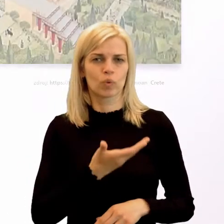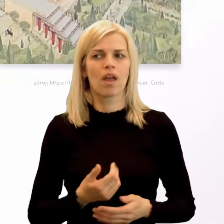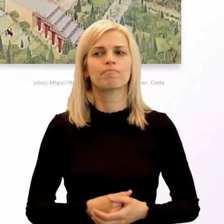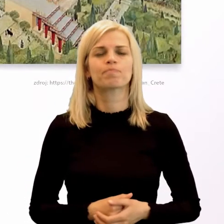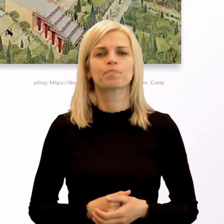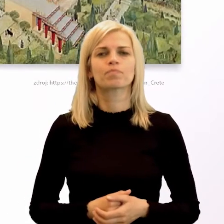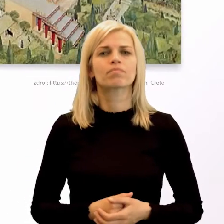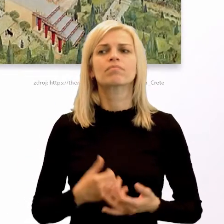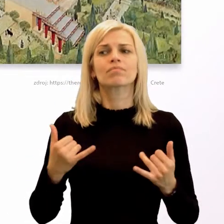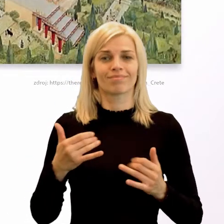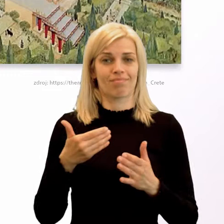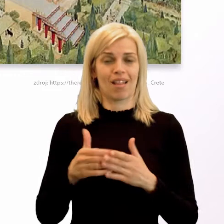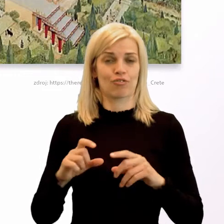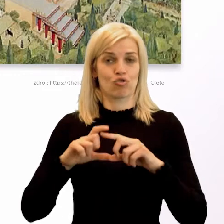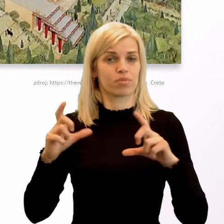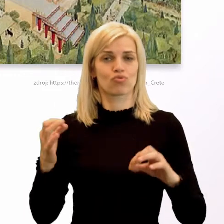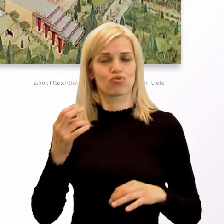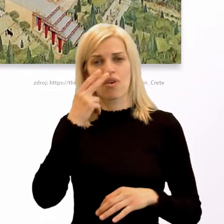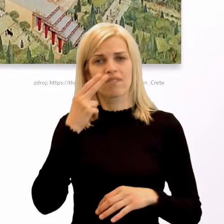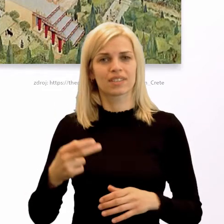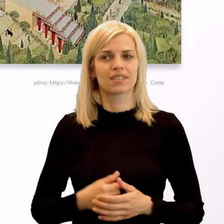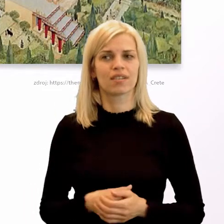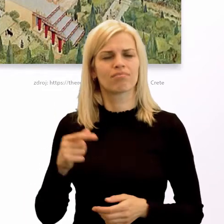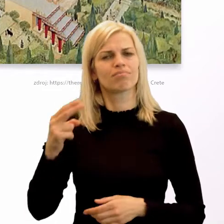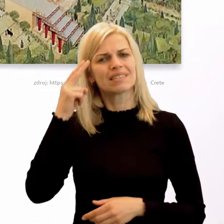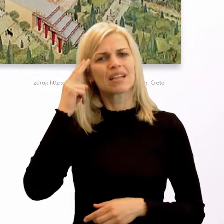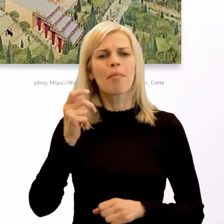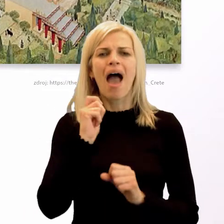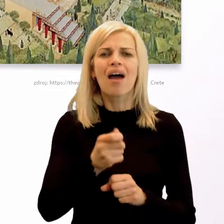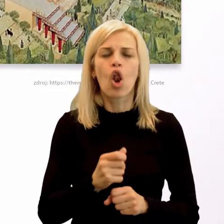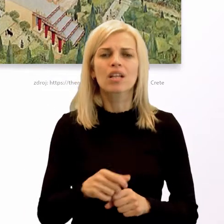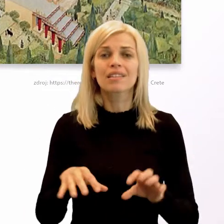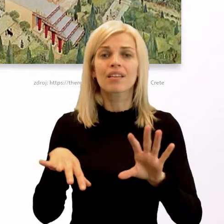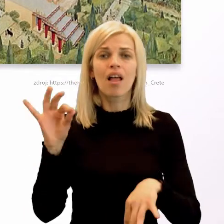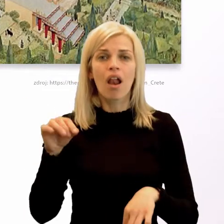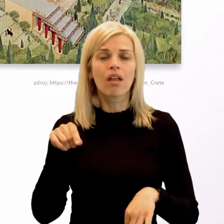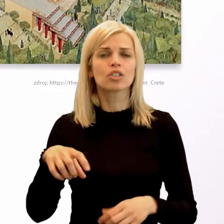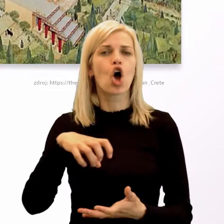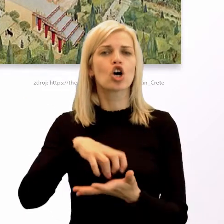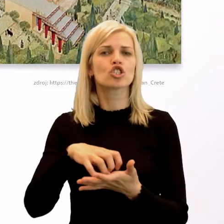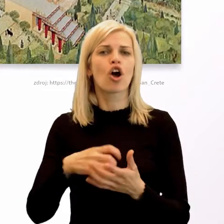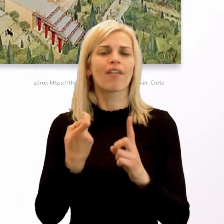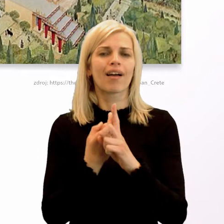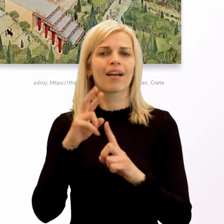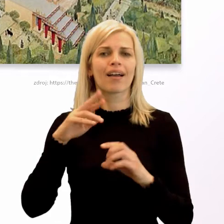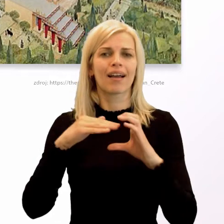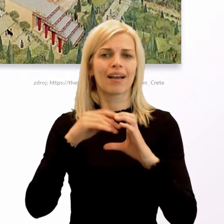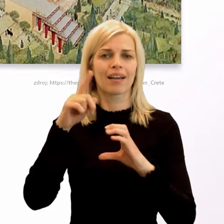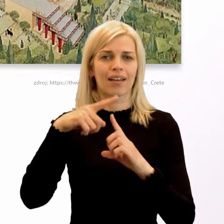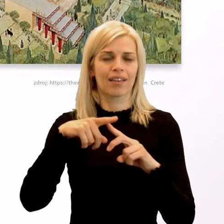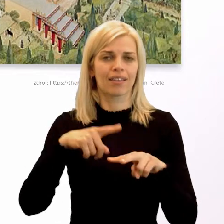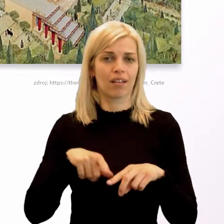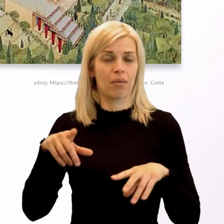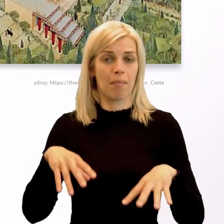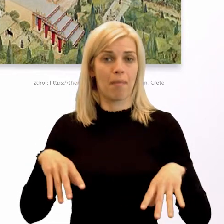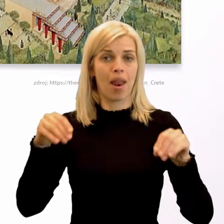Čo vidíme na ďalšom obrázku? Vidíme jeden zo známych archeologických nálezov, ktorý sa nachádza na ostrove Kréta. Je to palác v